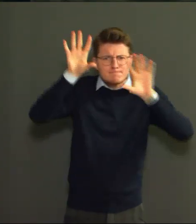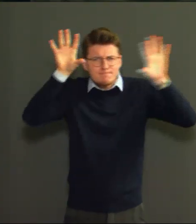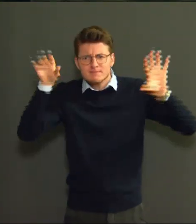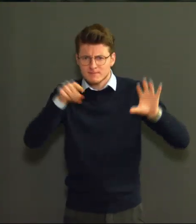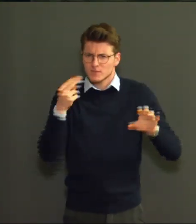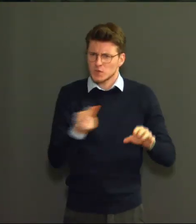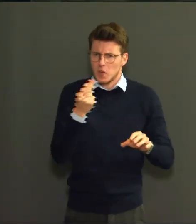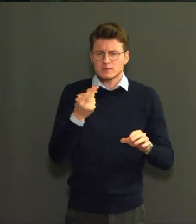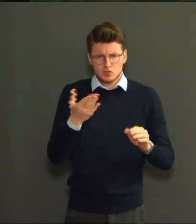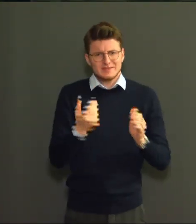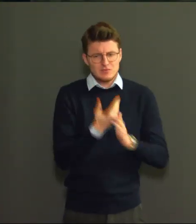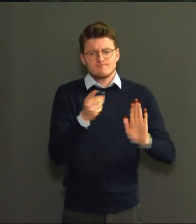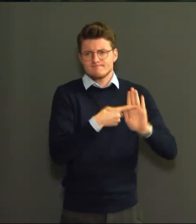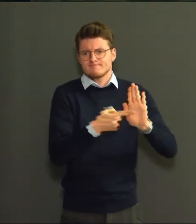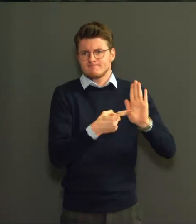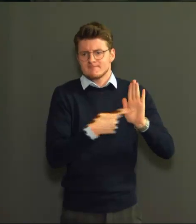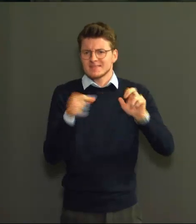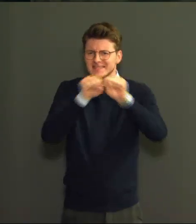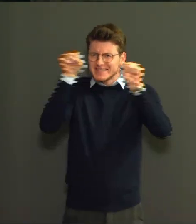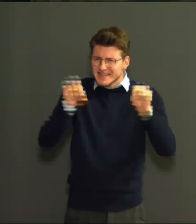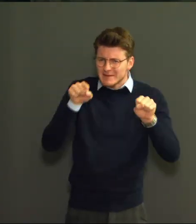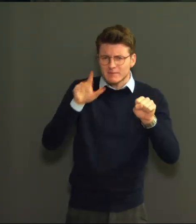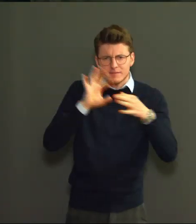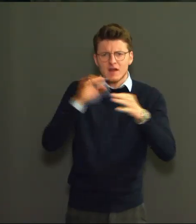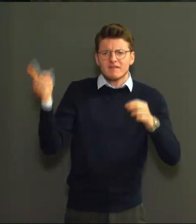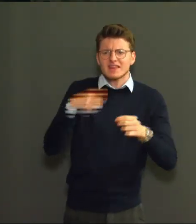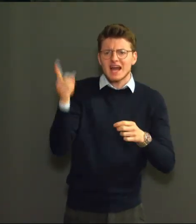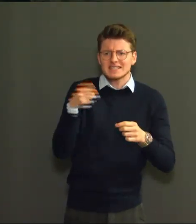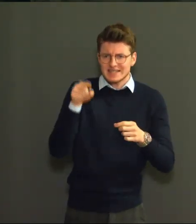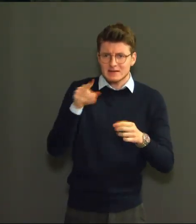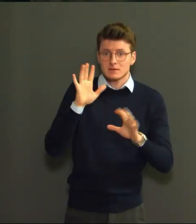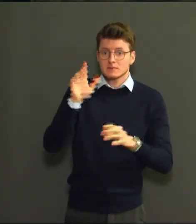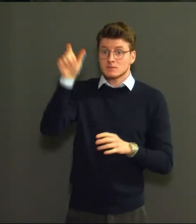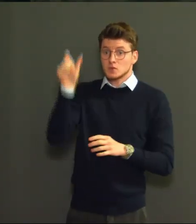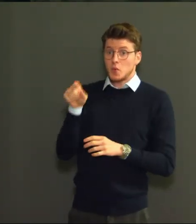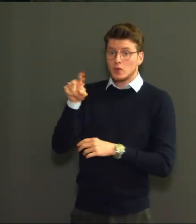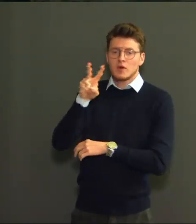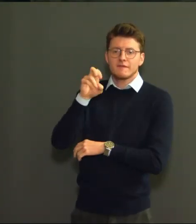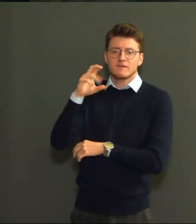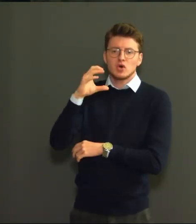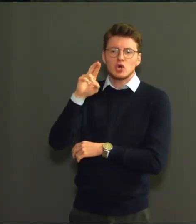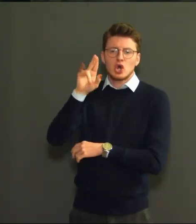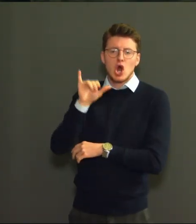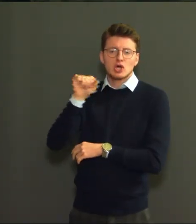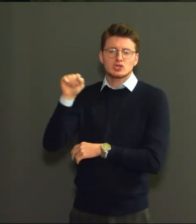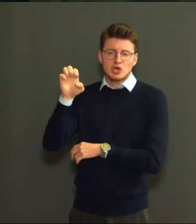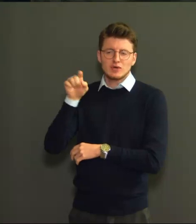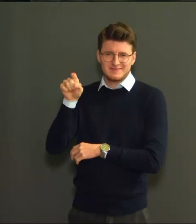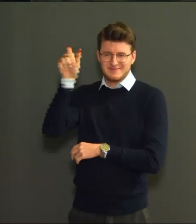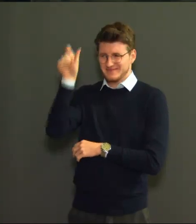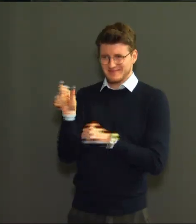voor ventilatiesystemen. Bericht verkruisen van de FOT volksgrondstijd geeft u zodat ik meer toelichting.